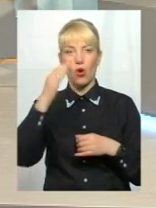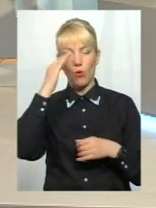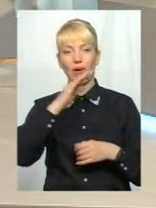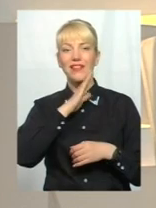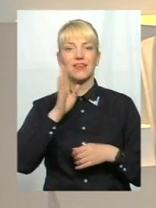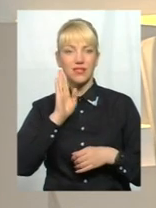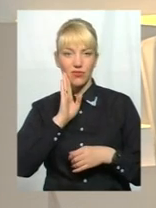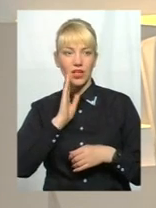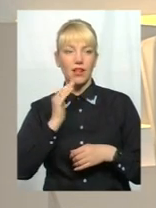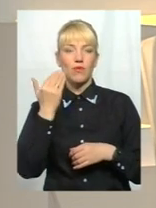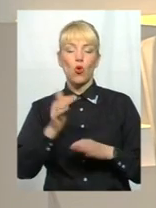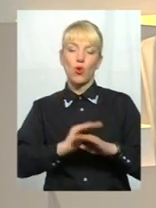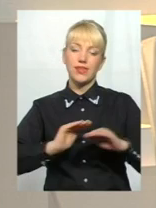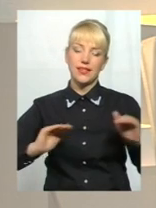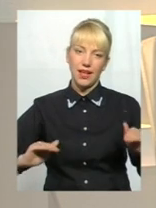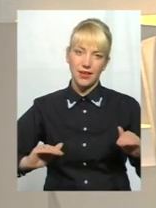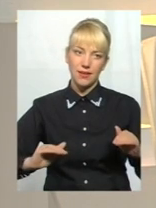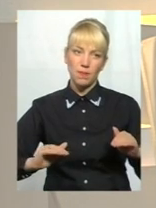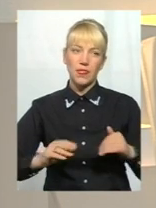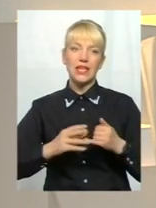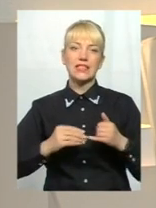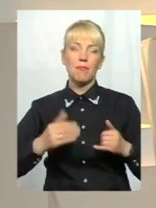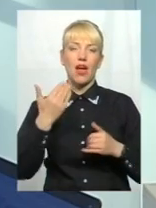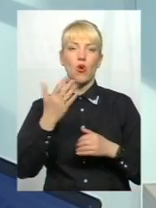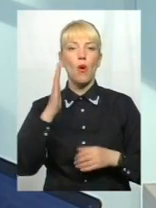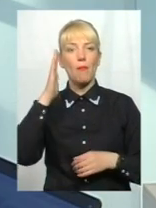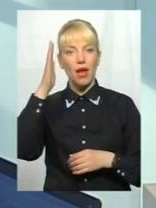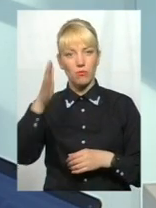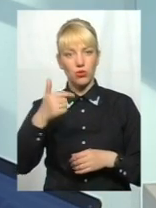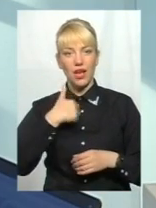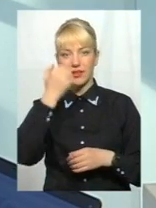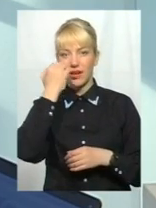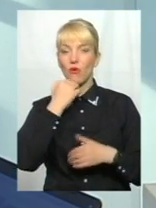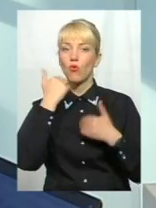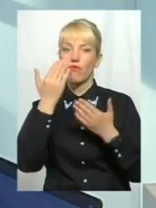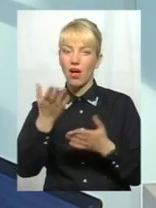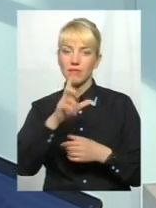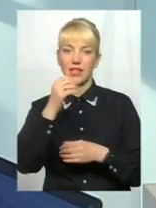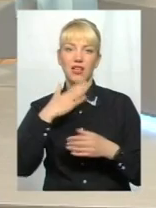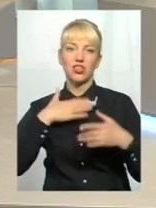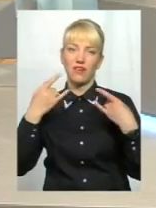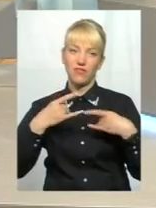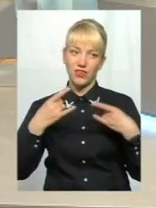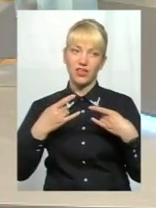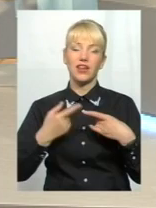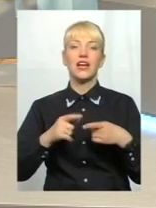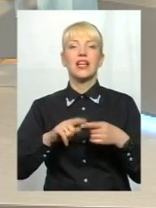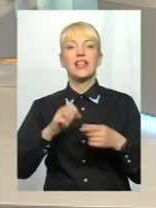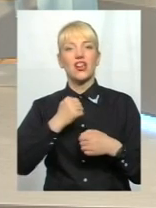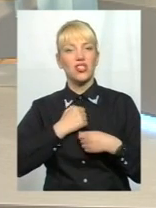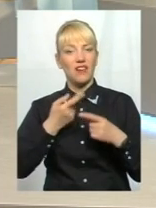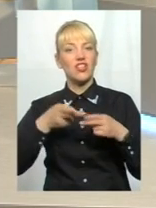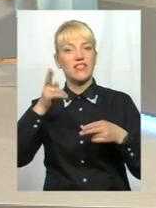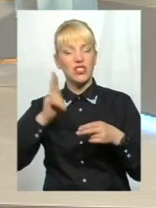земля його дітей, земля його майбутнього. Я дякую вам за наш ефір, він вже вичерпаний. На жаль,